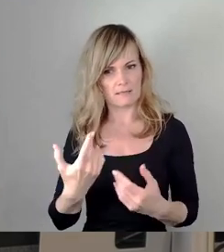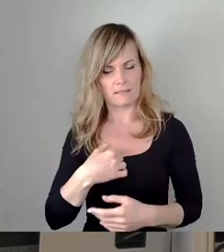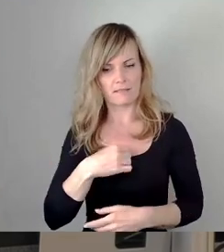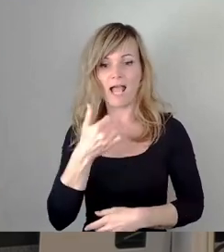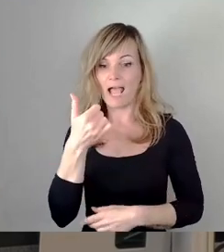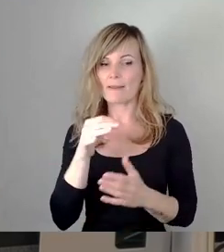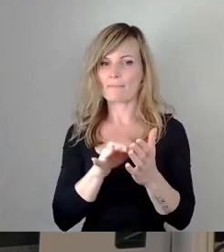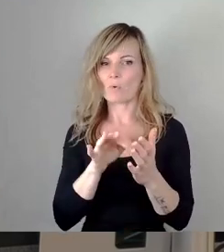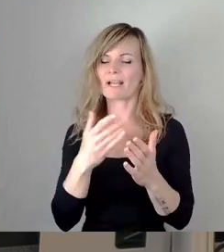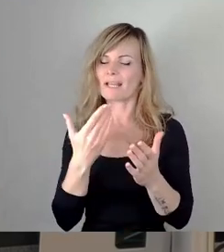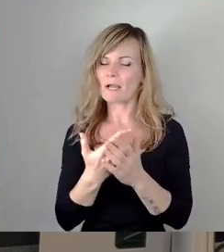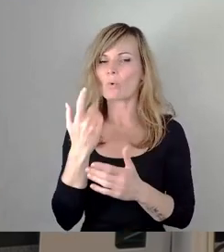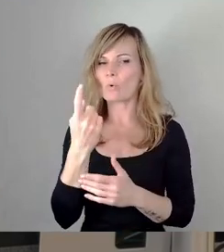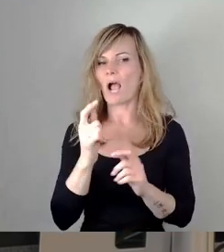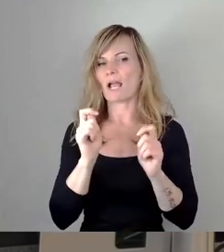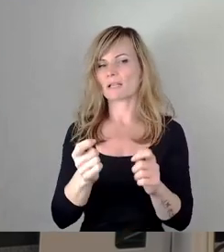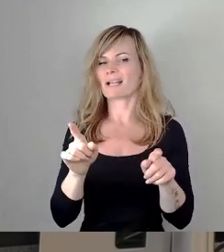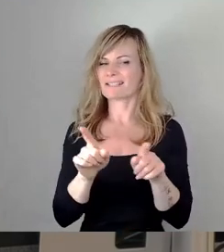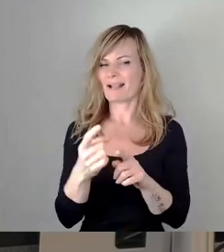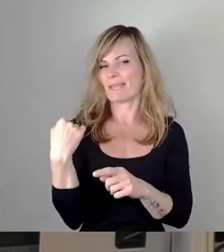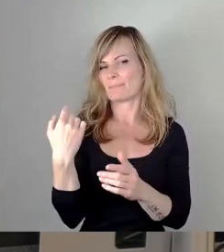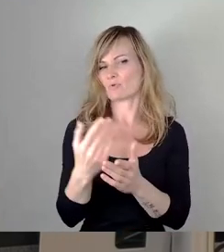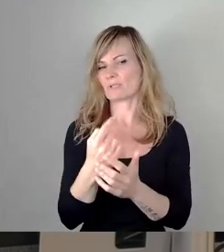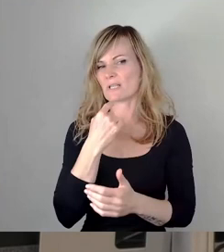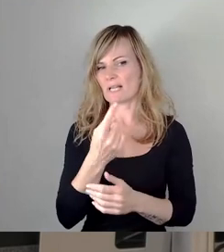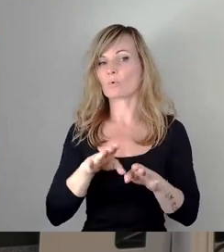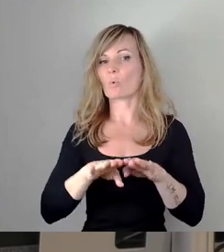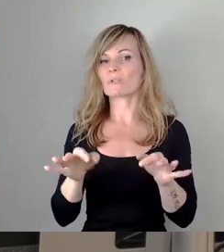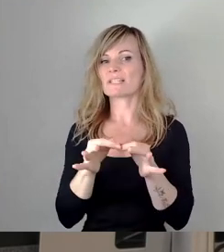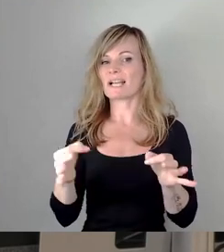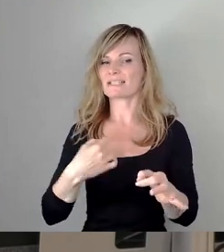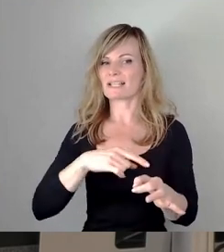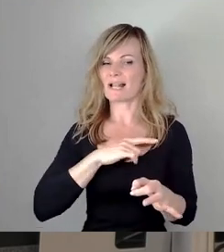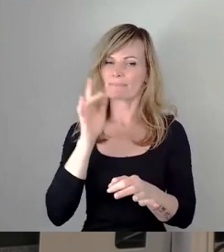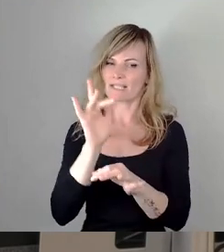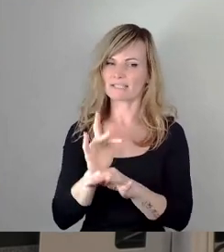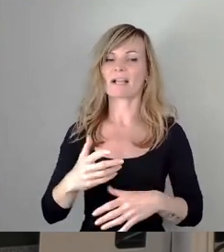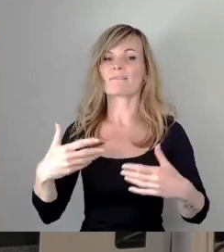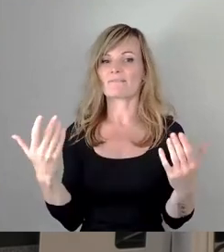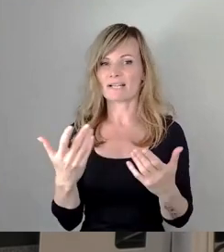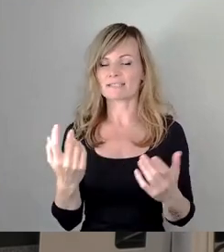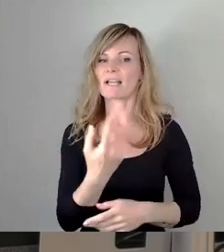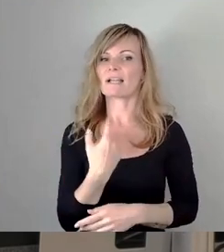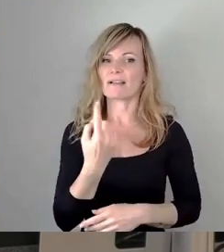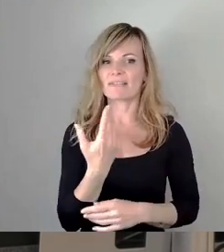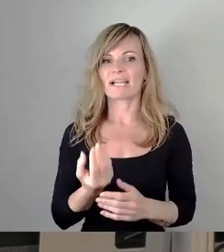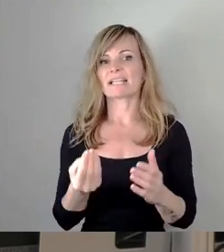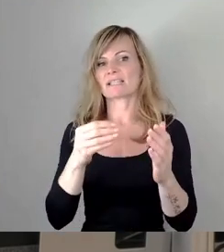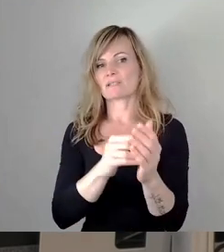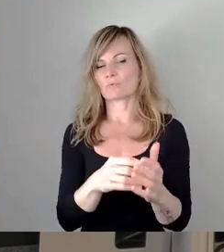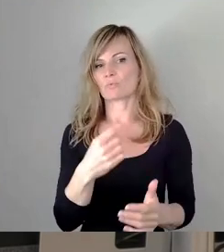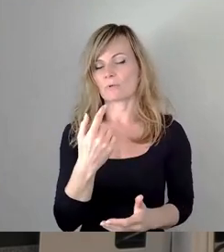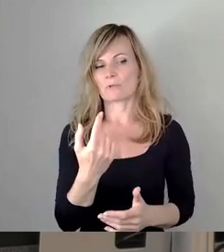beantragt, was ich vorhin gesagt habe, was ich sozusagen im Grundsatz an dieser Planung kritisiere, dass wir es dazulegen, dass wir die